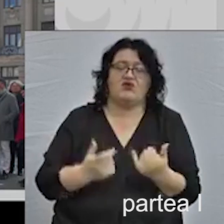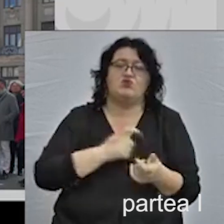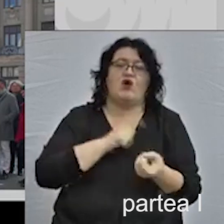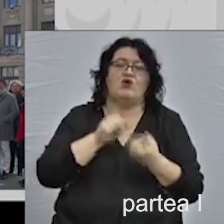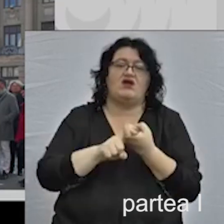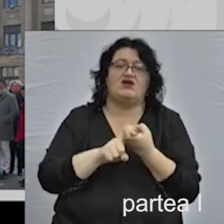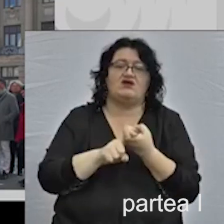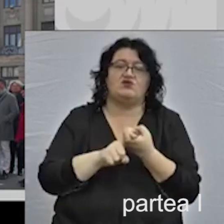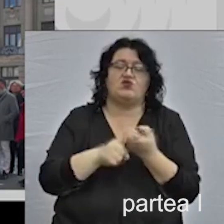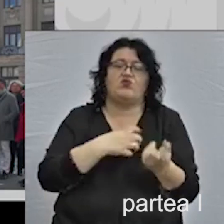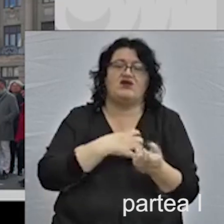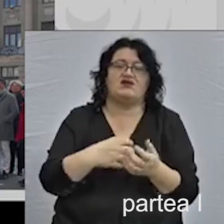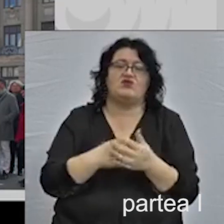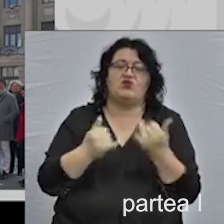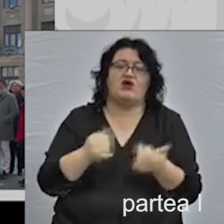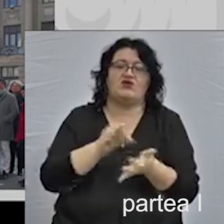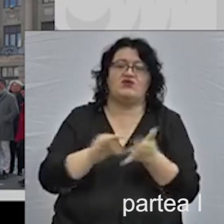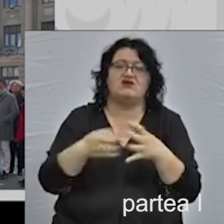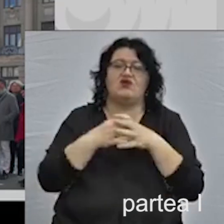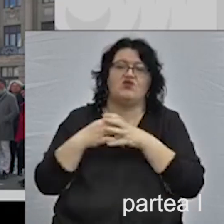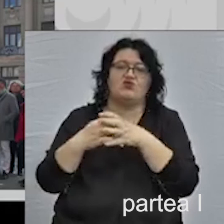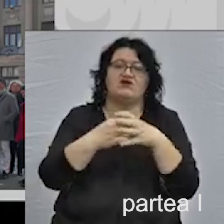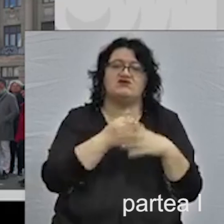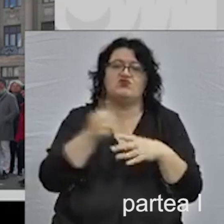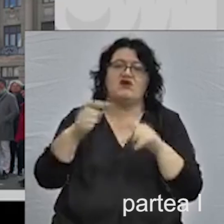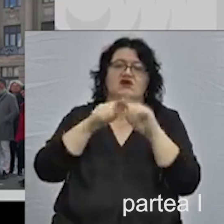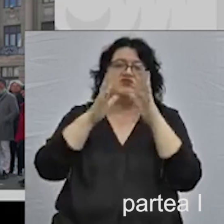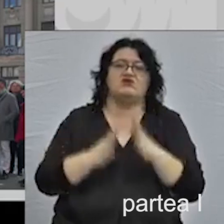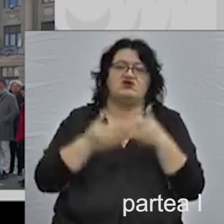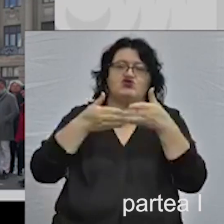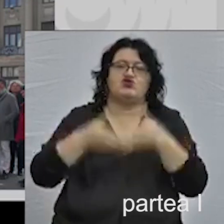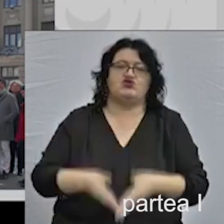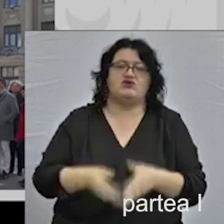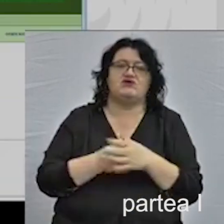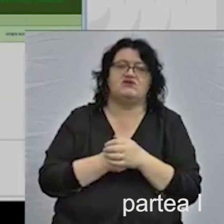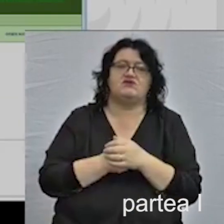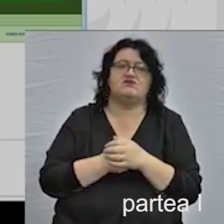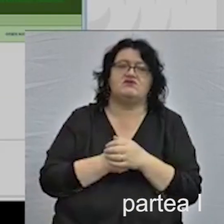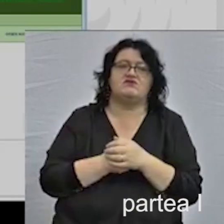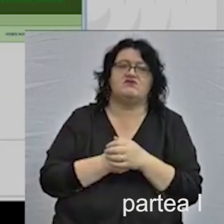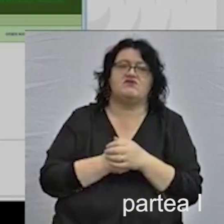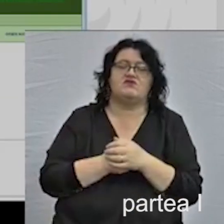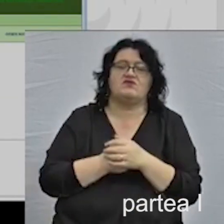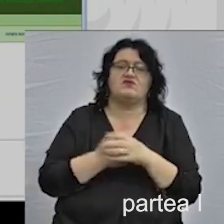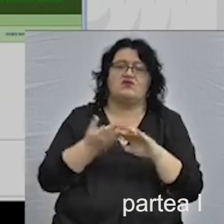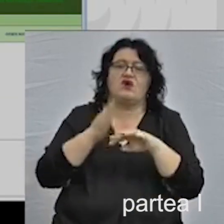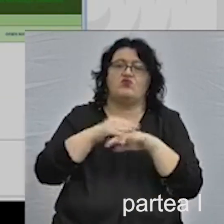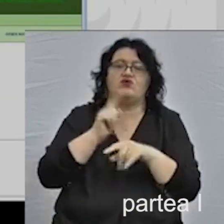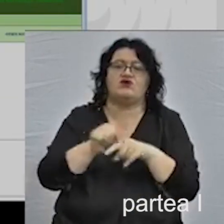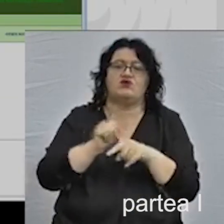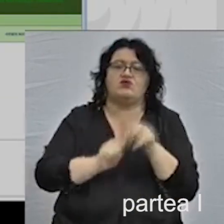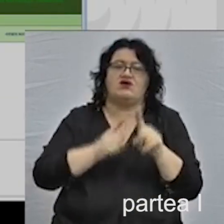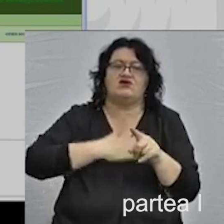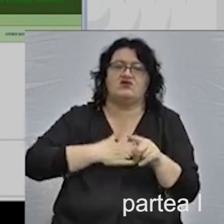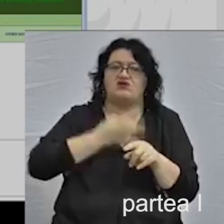fac parte din patrimoniu actual al comunității, cu excepția sinagogii și a cimitirului. Doamna Fridman poate să spună mai multe despre asta dacă